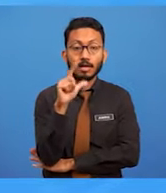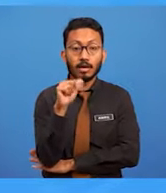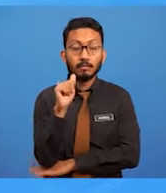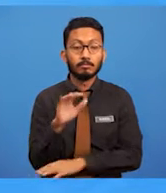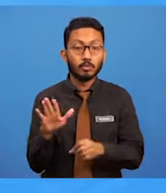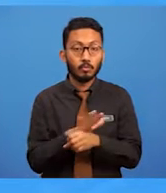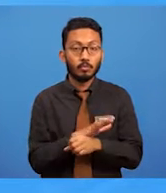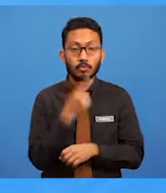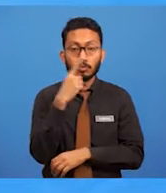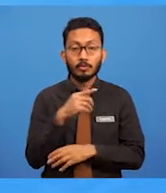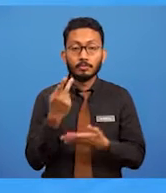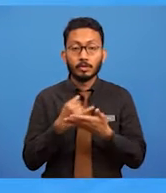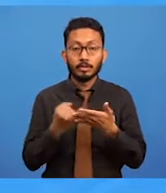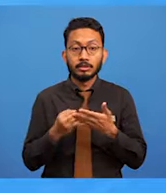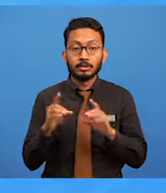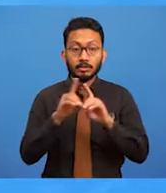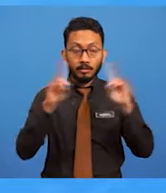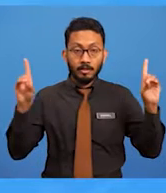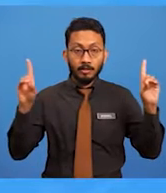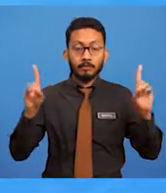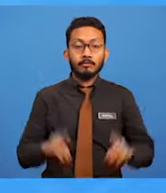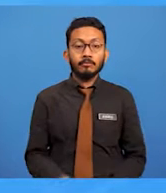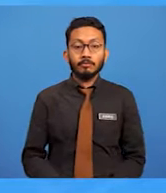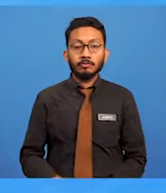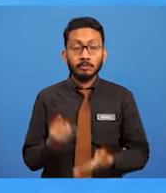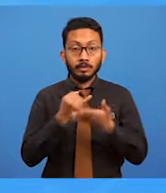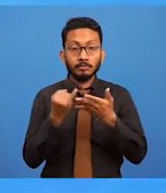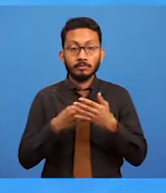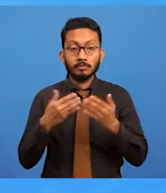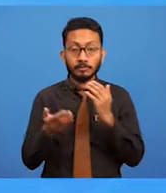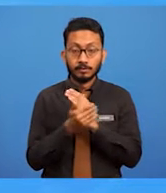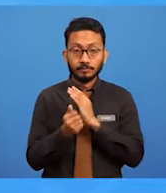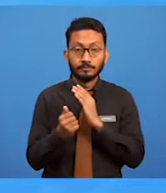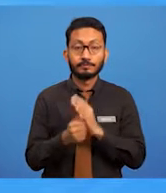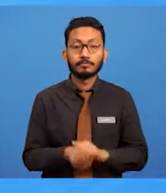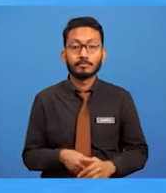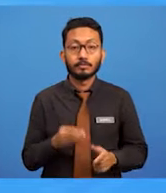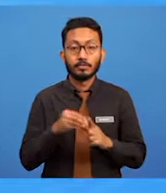lukisan dinding, lukisan minyak ataupun permainan.